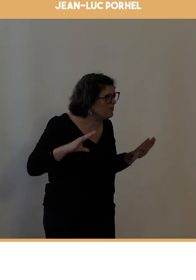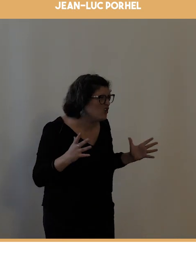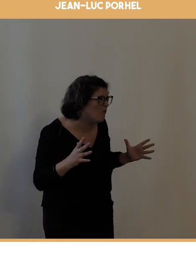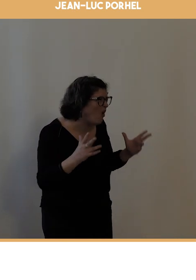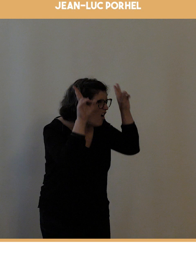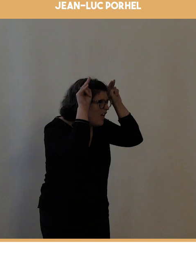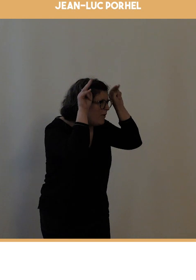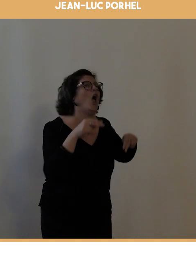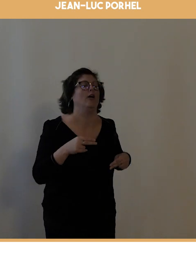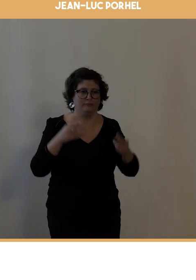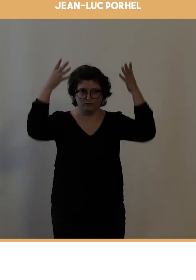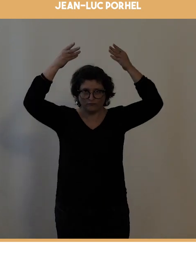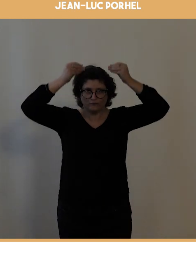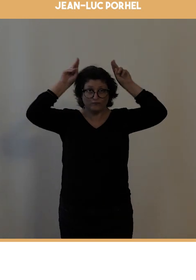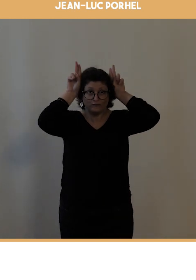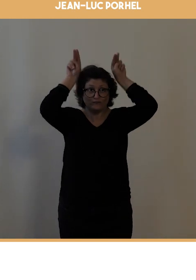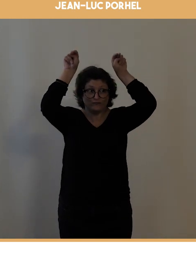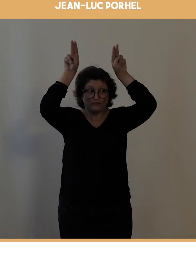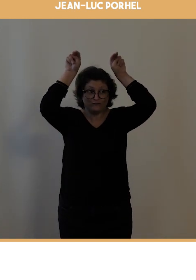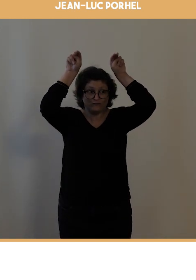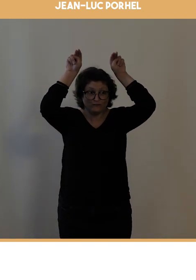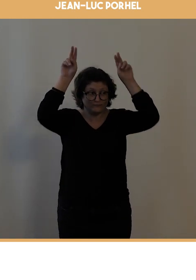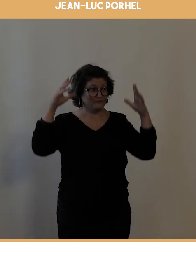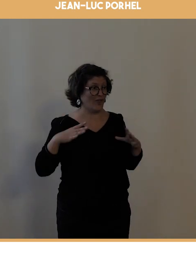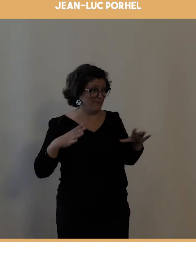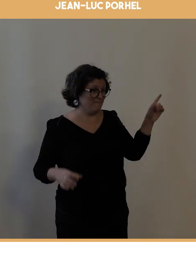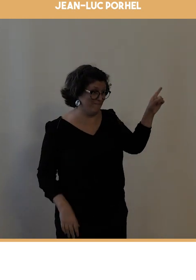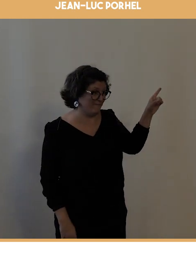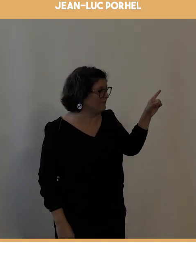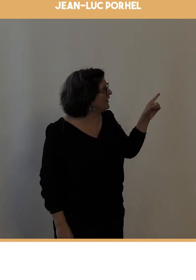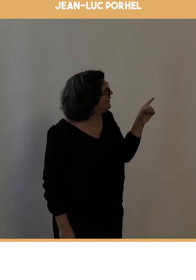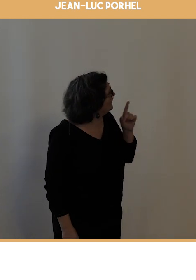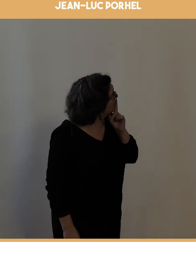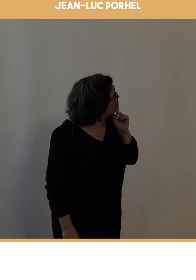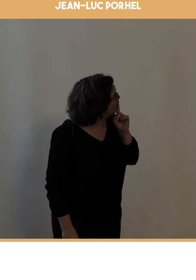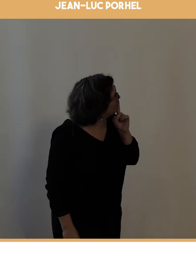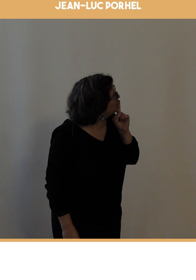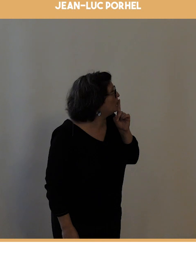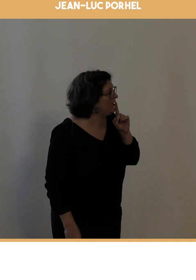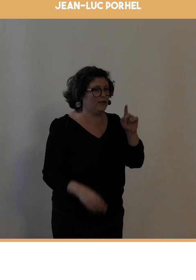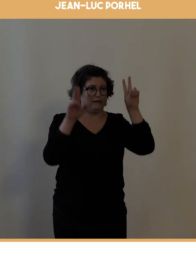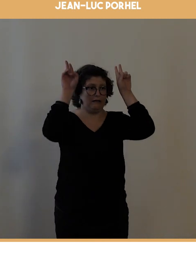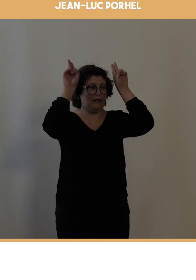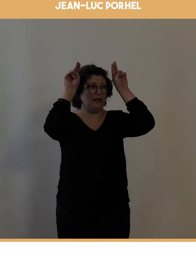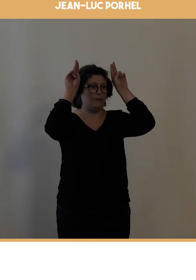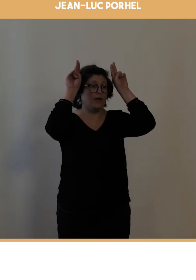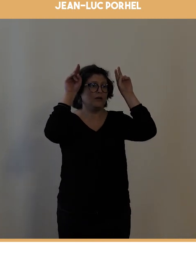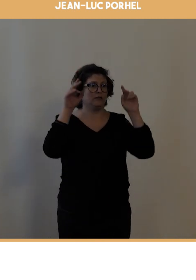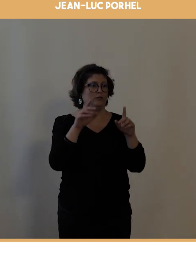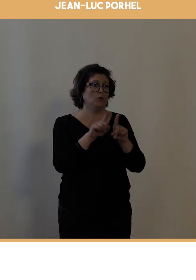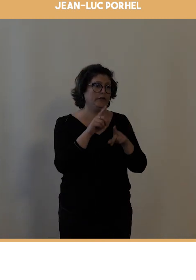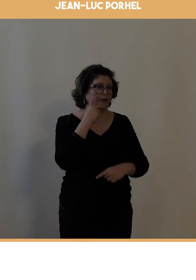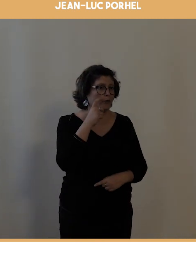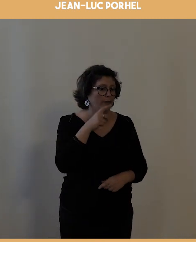avec un petit clin d'œil parce que les lapins, je ne pas où ils vont finir mais vous pouvez remarquer qu'il y un coteau et une fourchette.